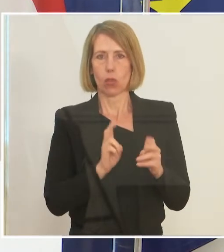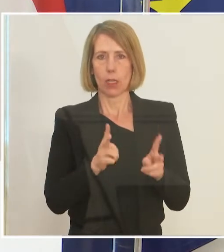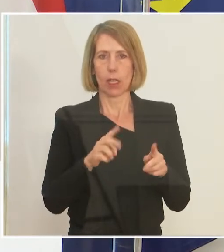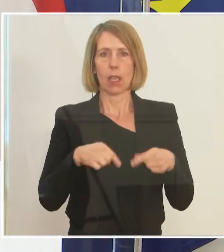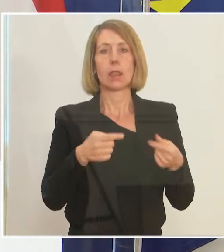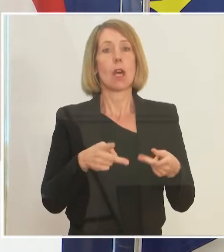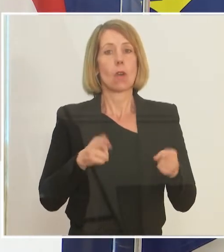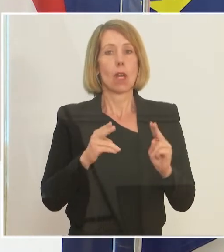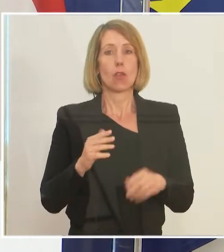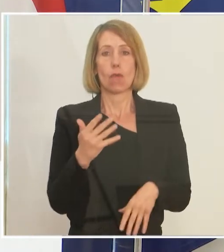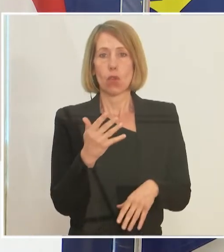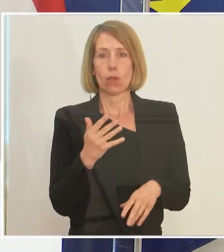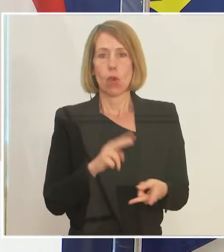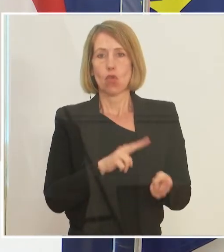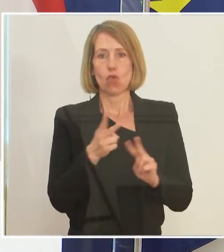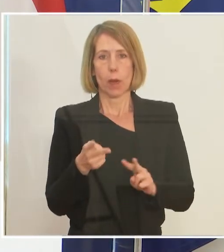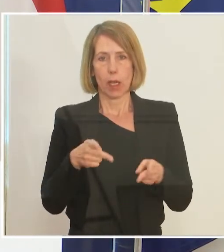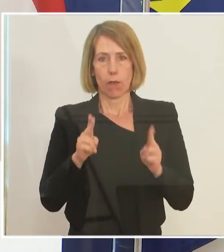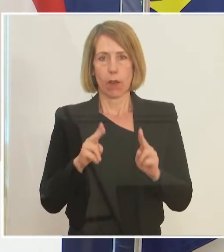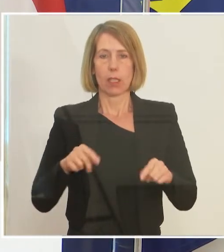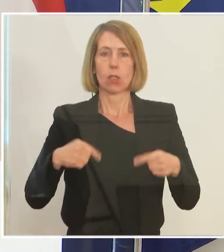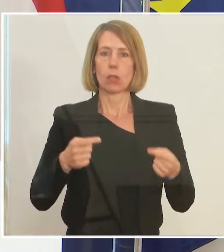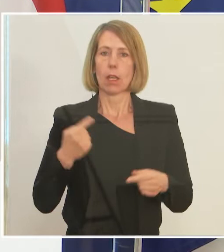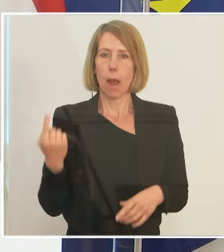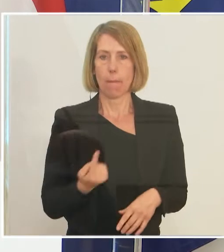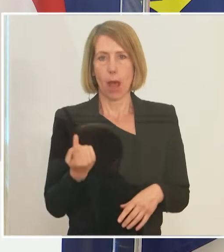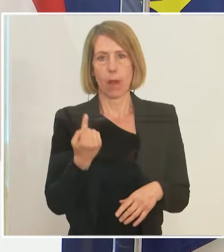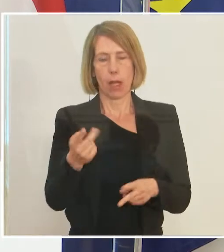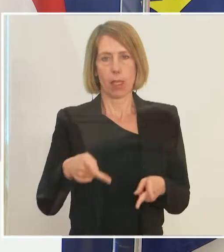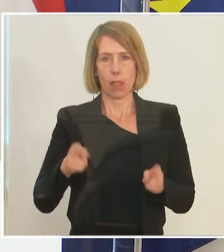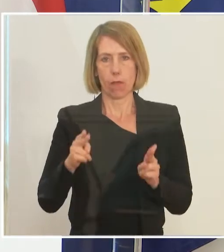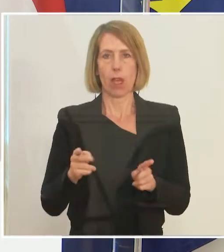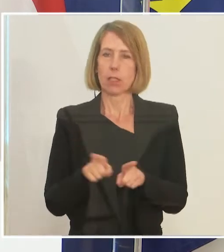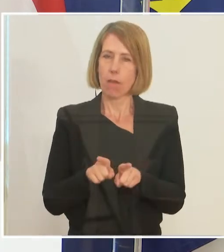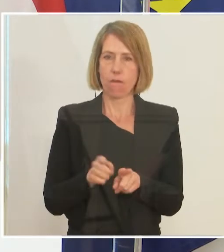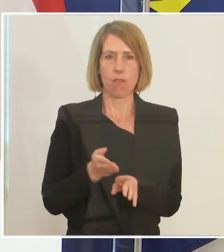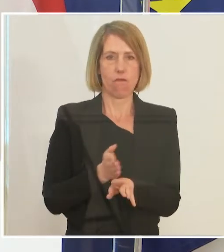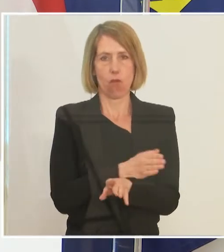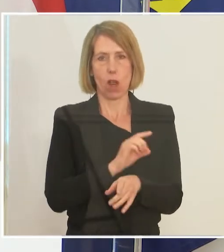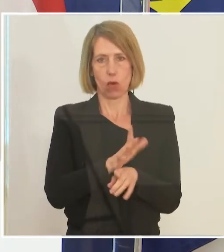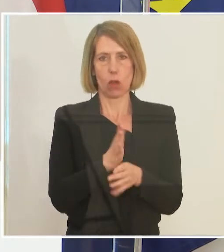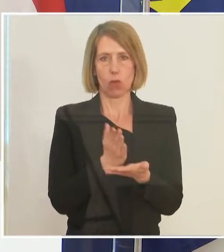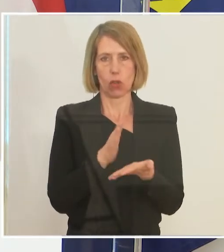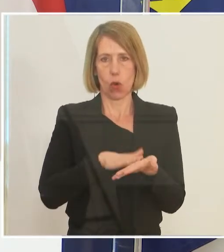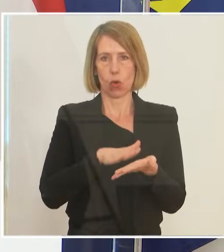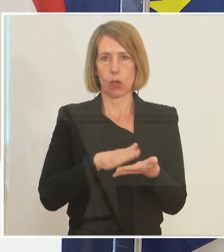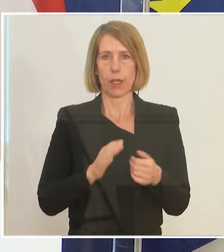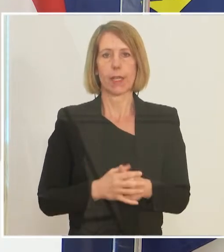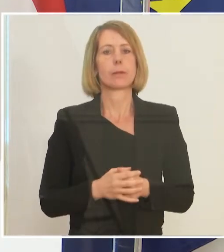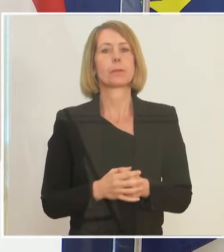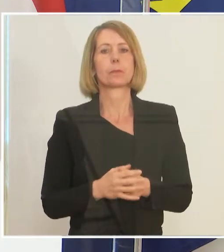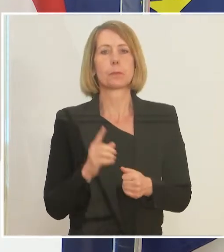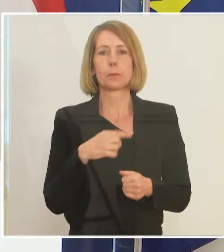5, einer Übergangsphase hin zu einer permanenten Phase der Kurzarbeit, die auch vor Corona schon gegolten hat. Woran wird